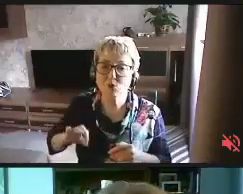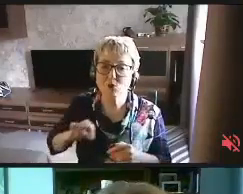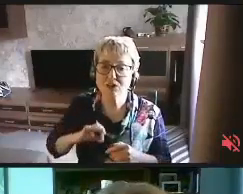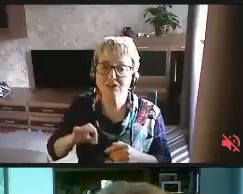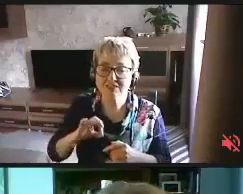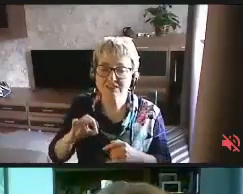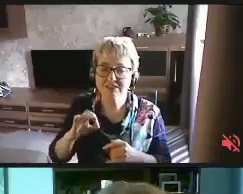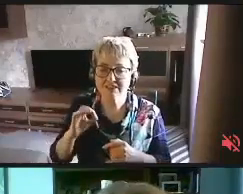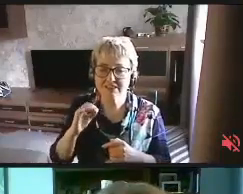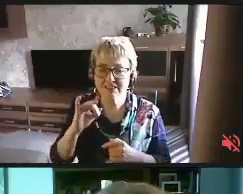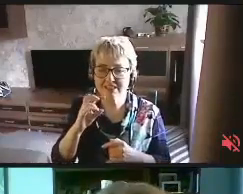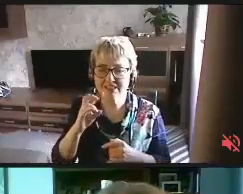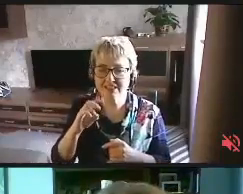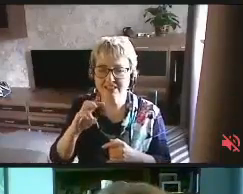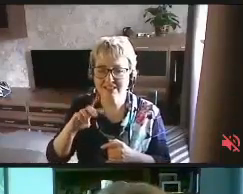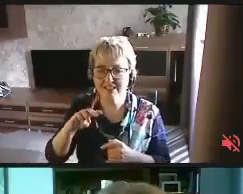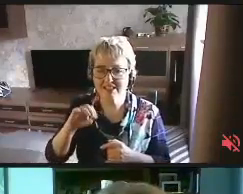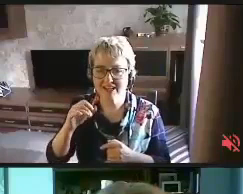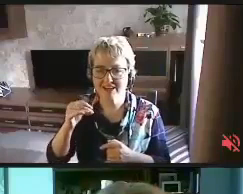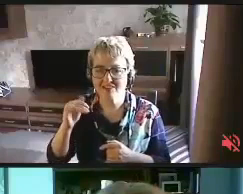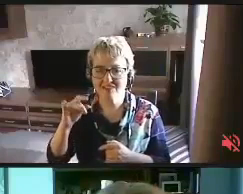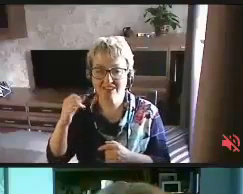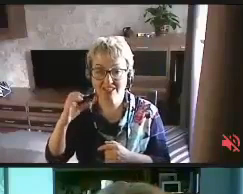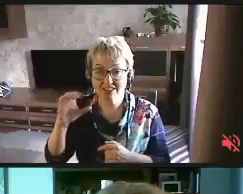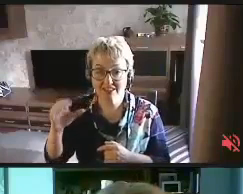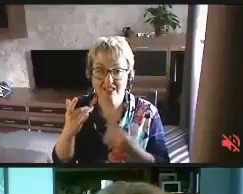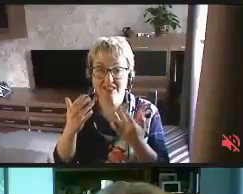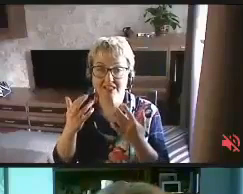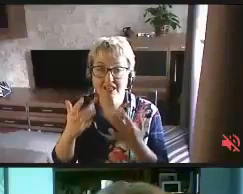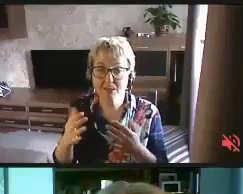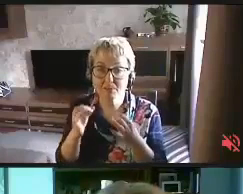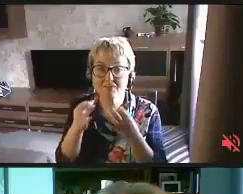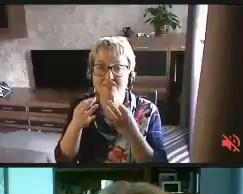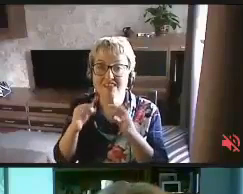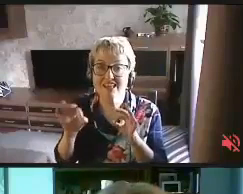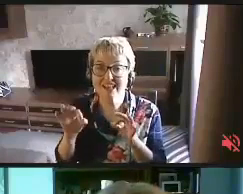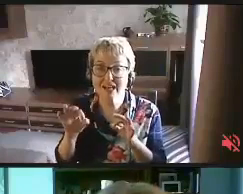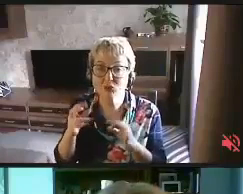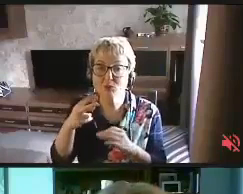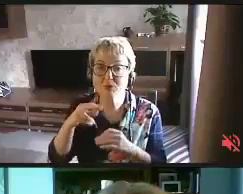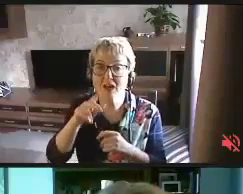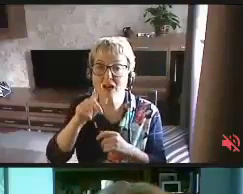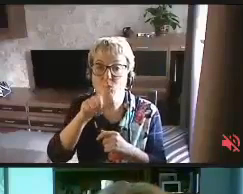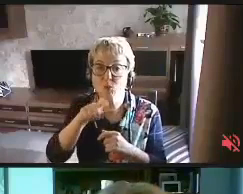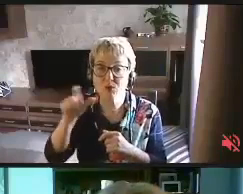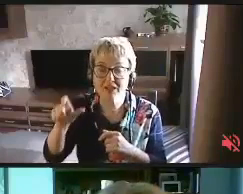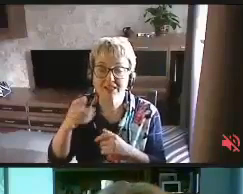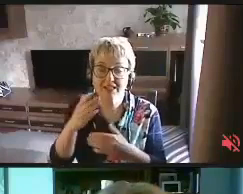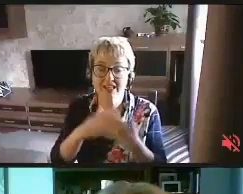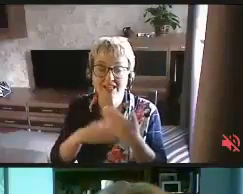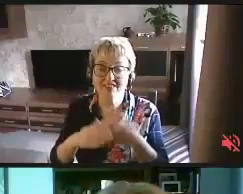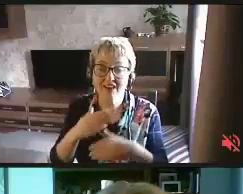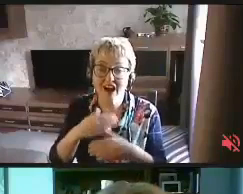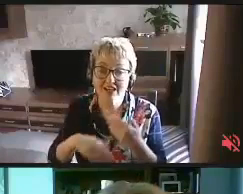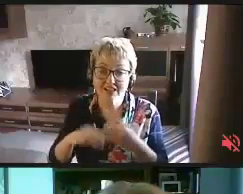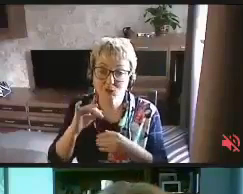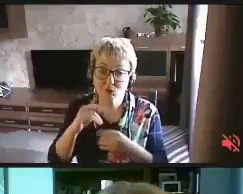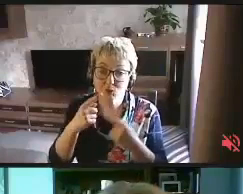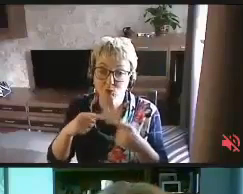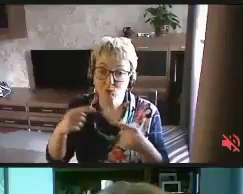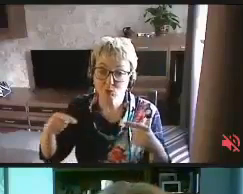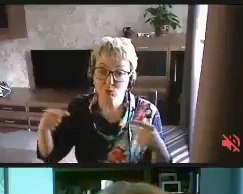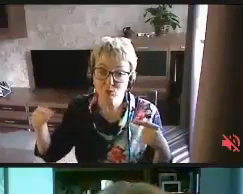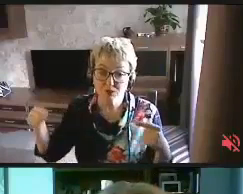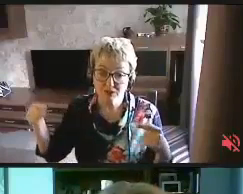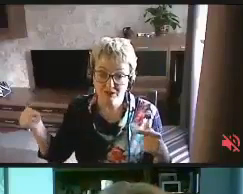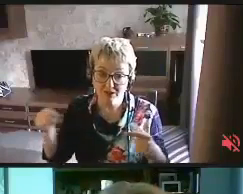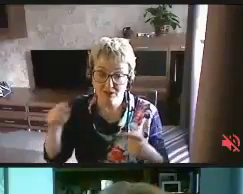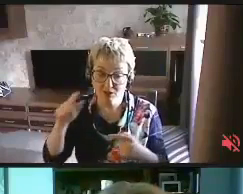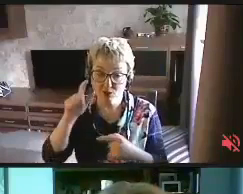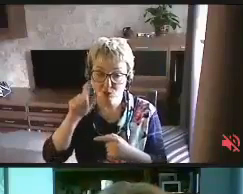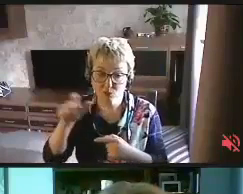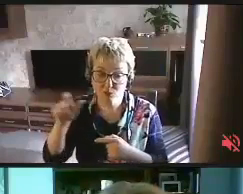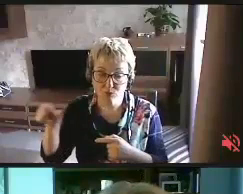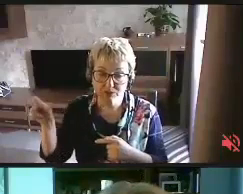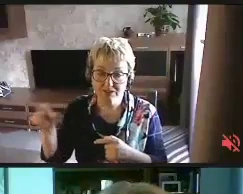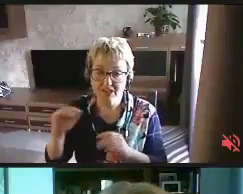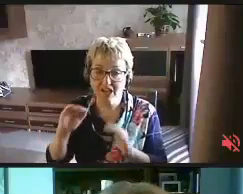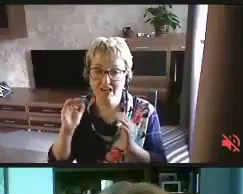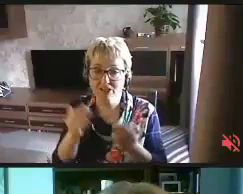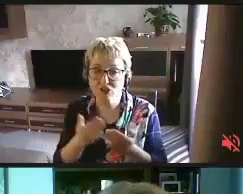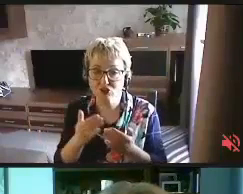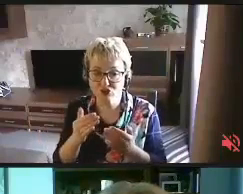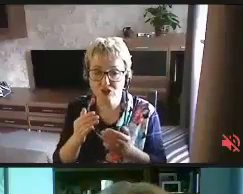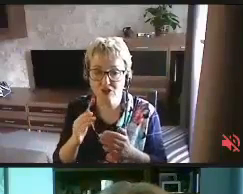интерфейсы. Требование доступности для людей с инвалидностью и других лиц с ограничениями